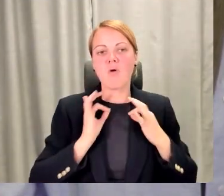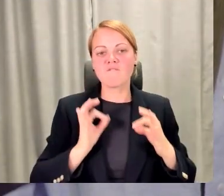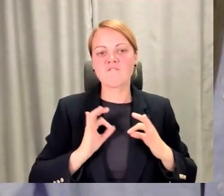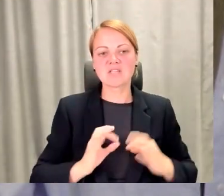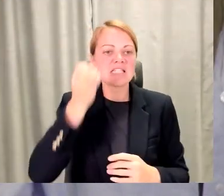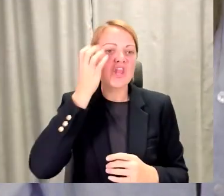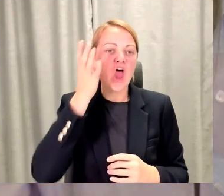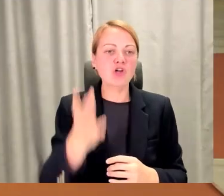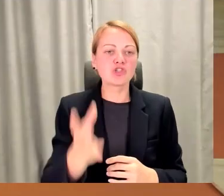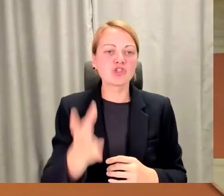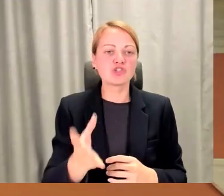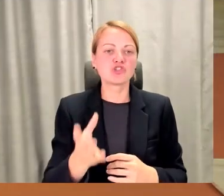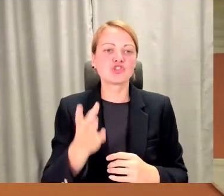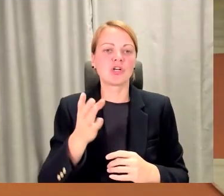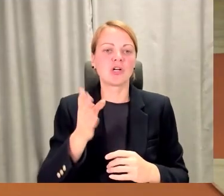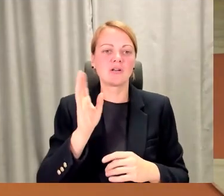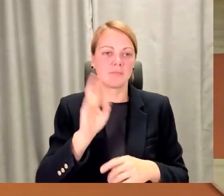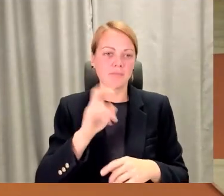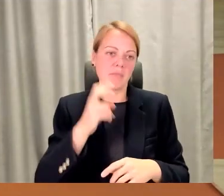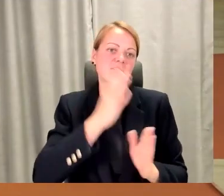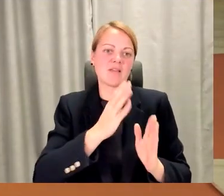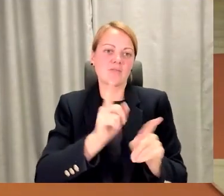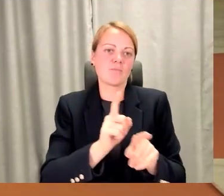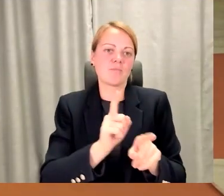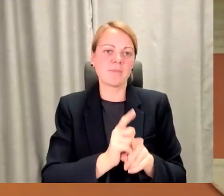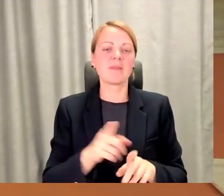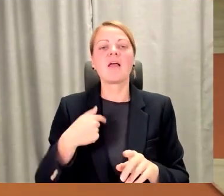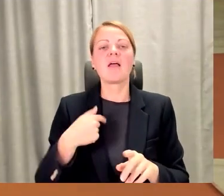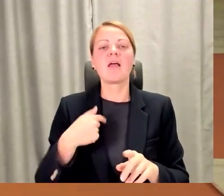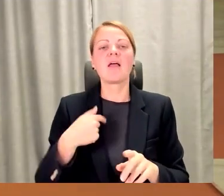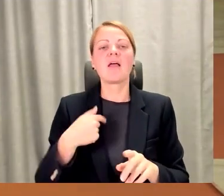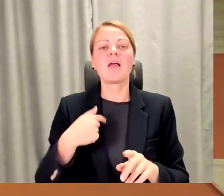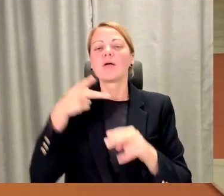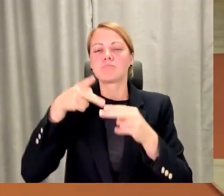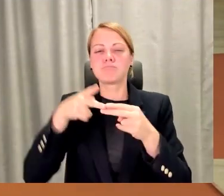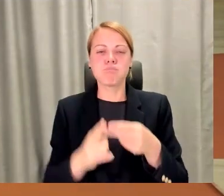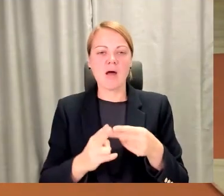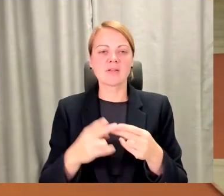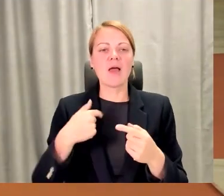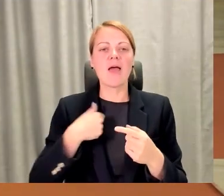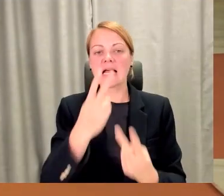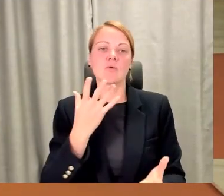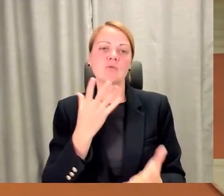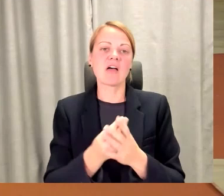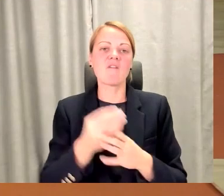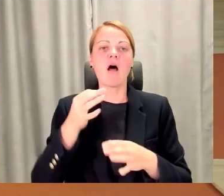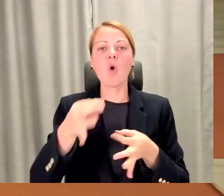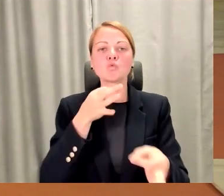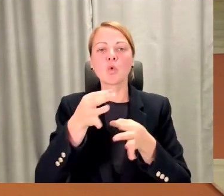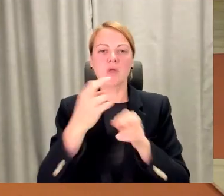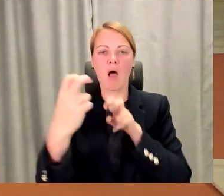pie vecajām? Savukārt, es jūs tagad drustiņi pārtraukšu to, ko redzu savā konsultanta krēslā pretī sēžot klienti.